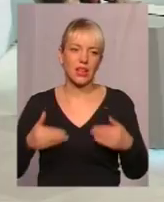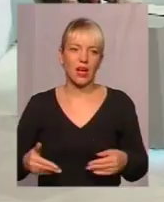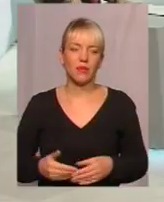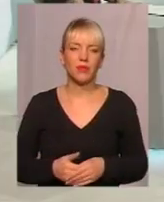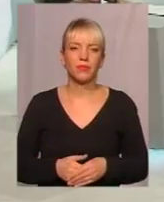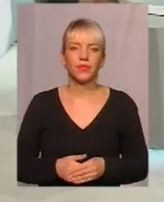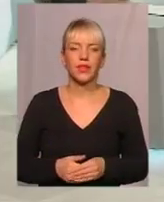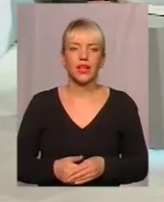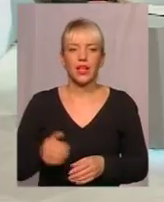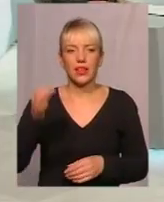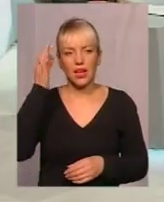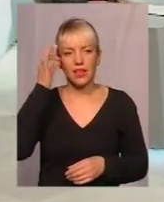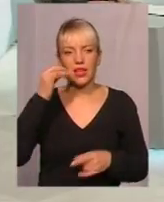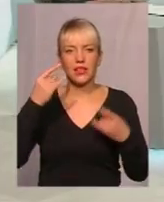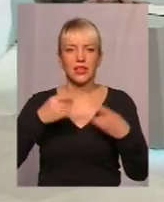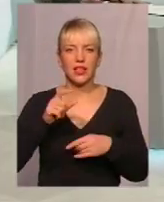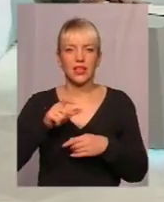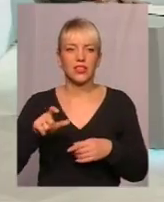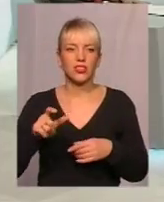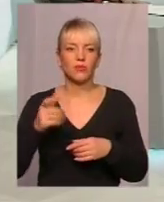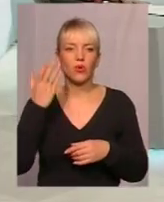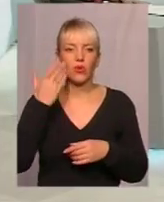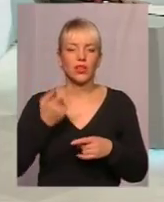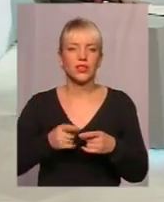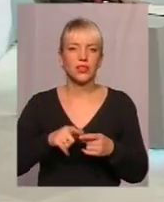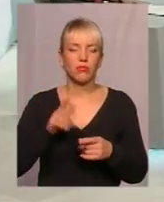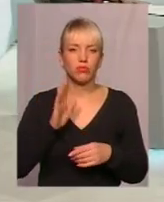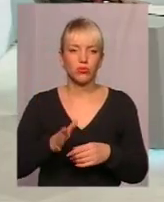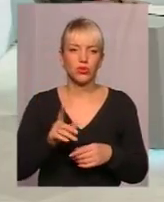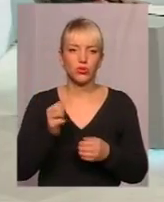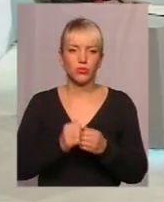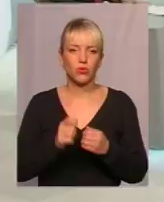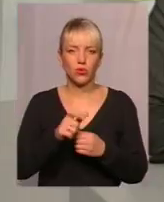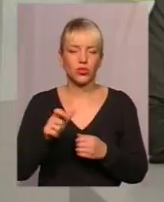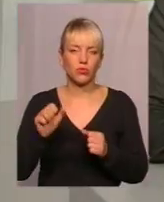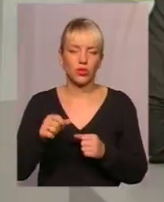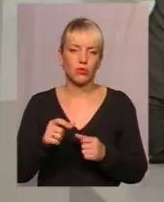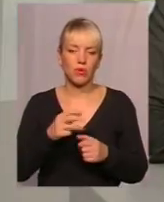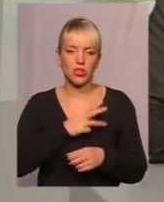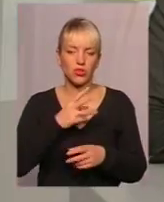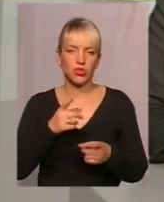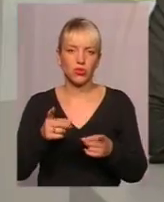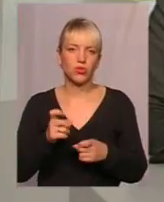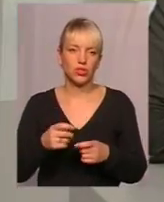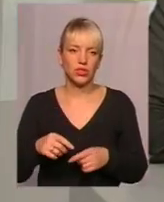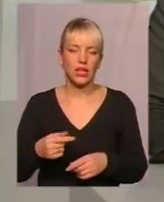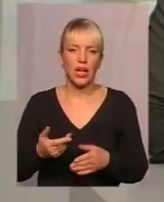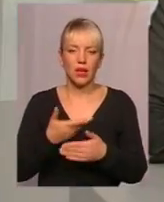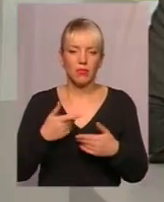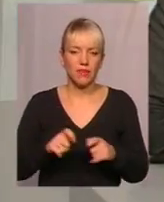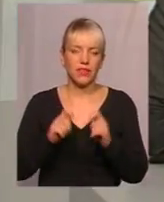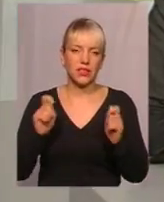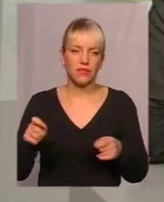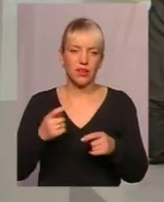Також нагадайте глядачам, коли це відбудеться, щоб кожен бажаючий міг долучитись. Так, ми відкриваємо